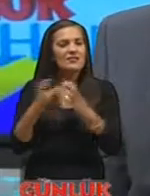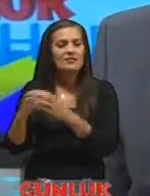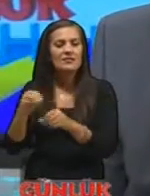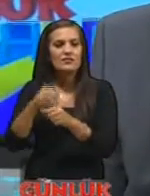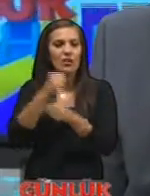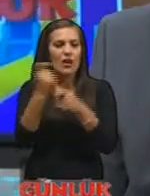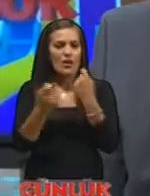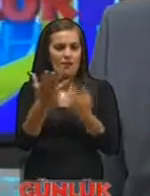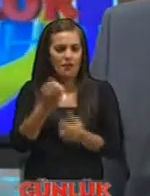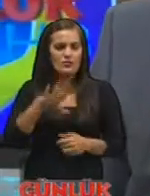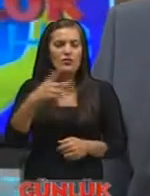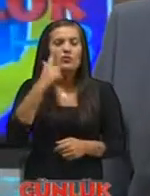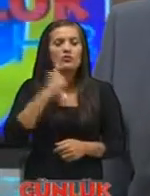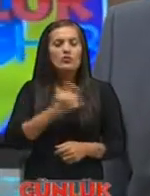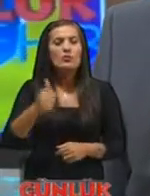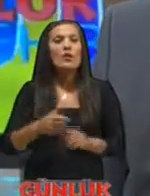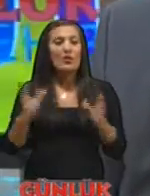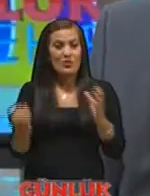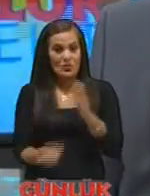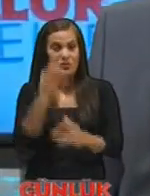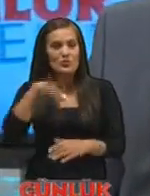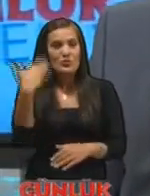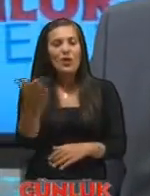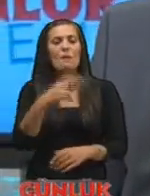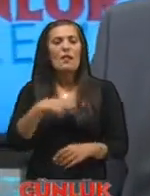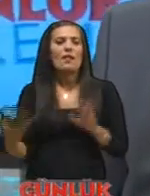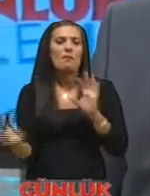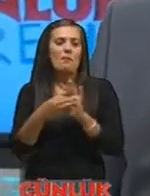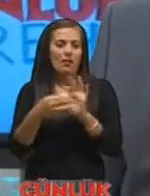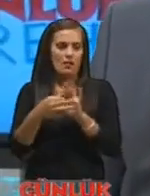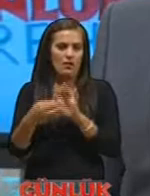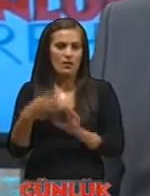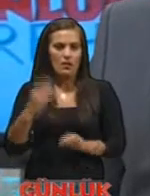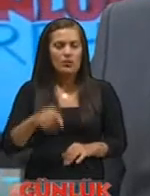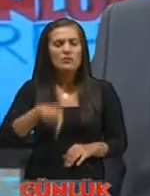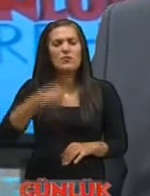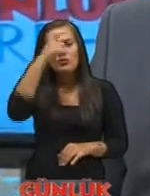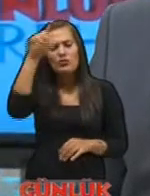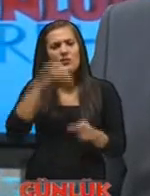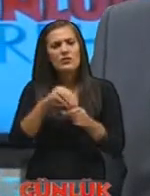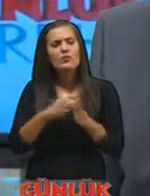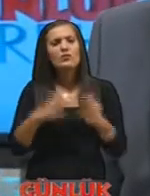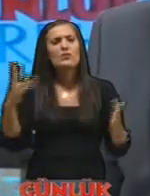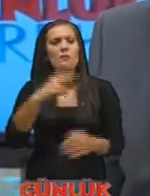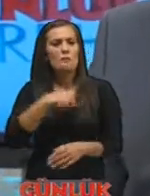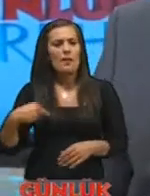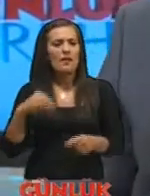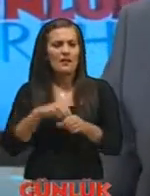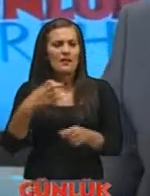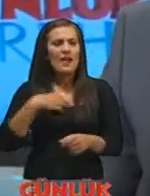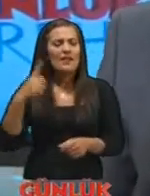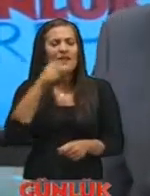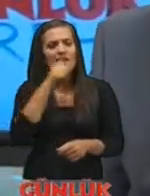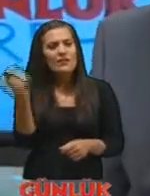Cumhuriyet kurulduktan sonra da belediyelere bağlandı ve şu anda Türkiye'de büyükşehirlerin büyükşehir belediyelerinin kendi itfaiyeleri